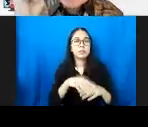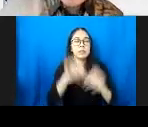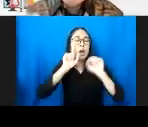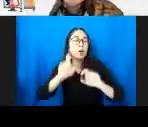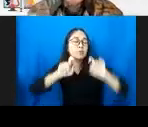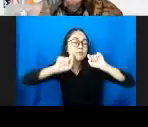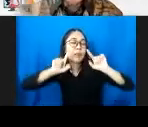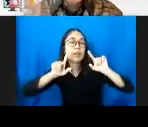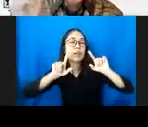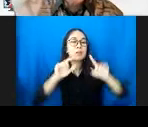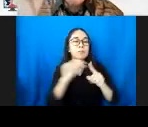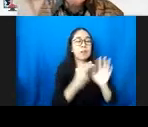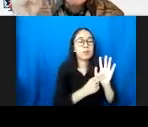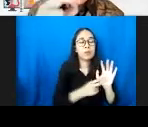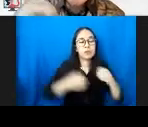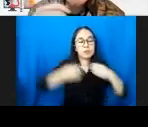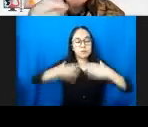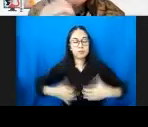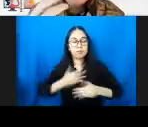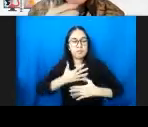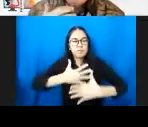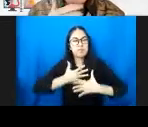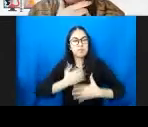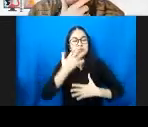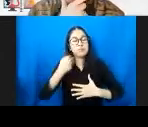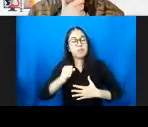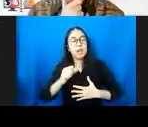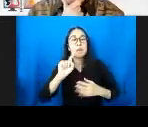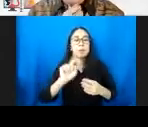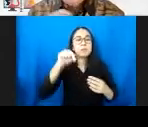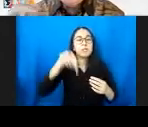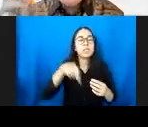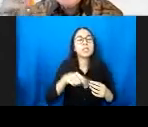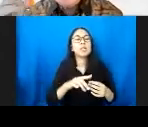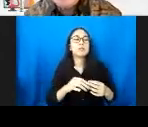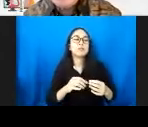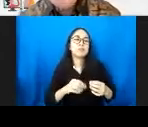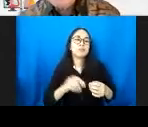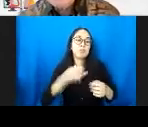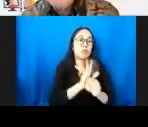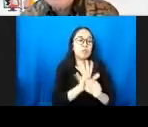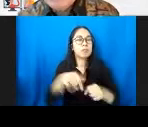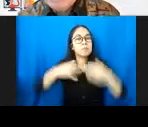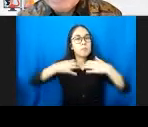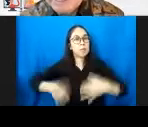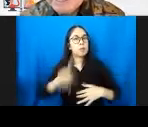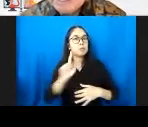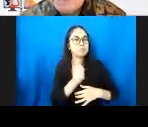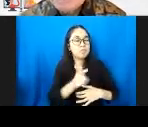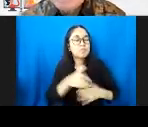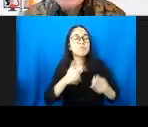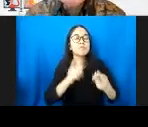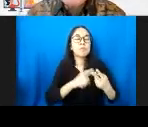itu masih menjadi tantangan anak-anak kita, apalagi dengan COVID ini, paru-parunya jadi berbahaya, diare, kemudian